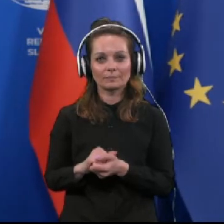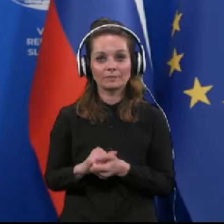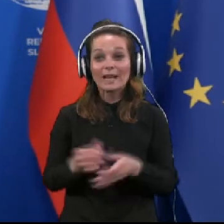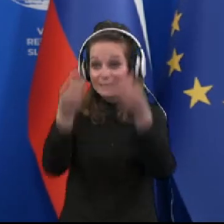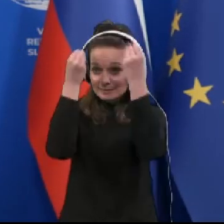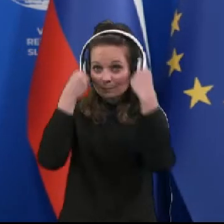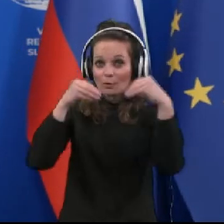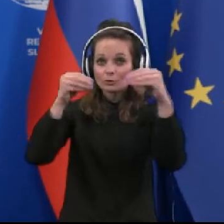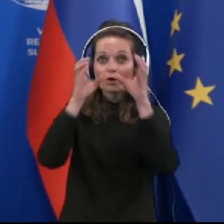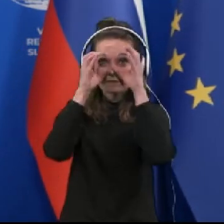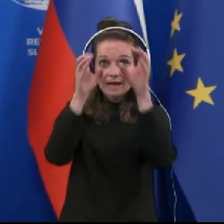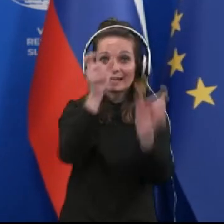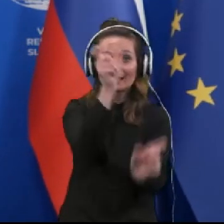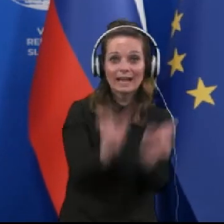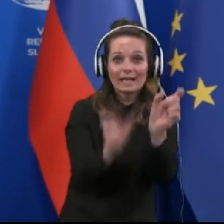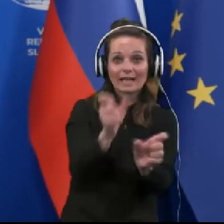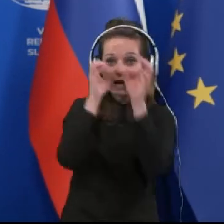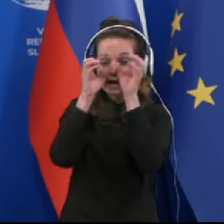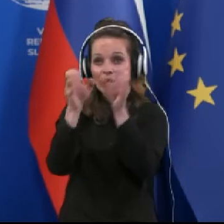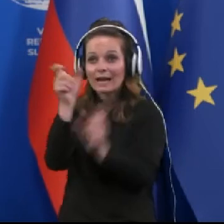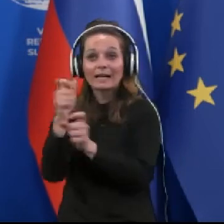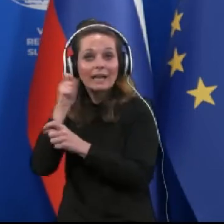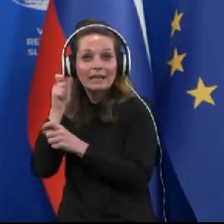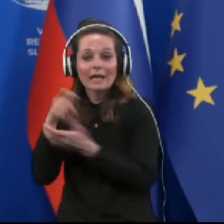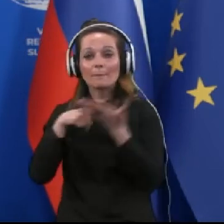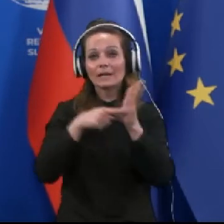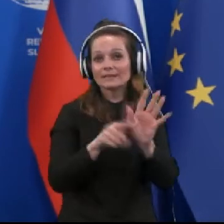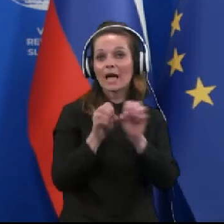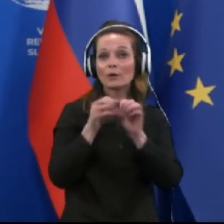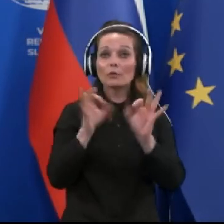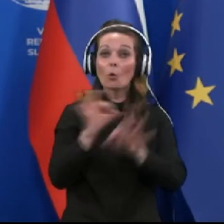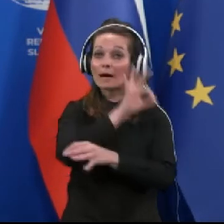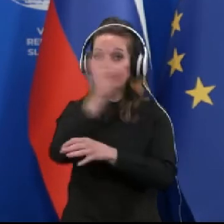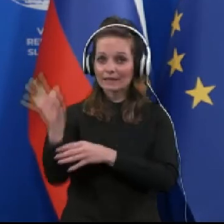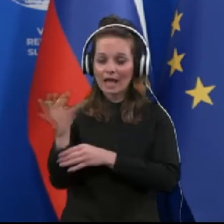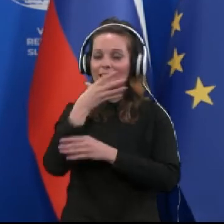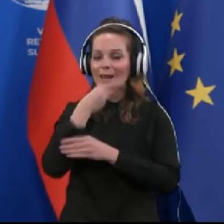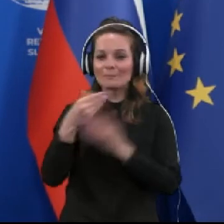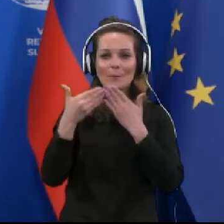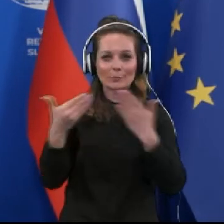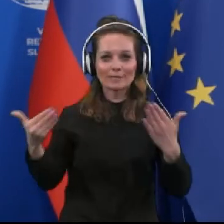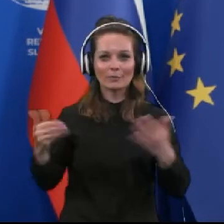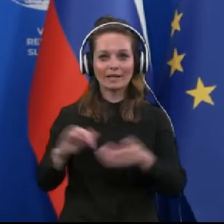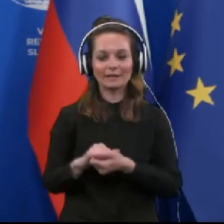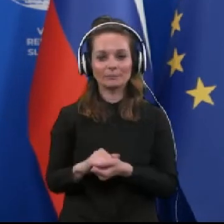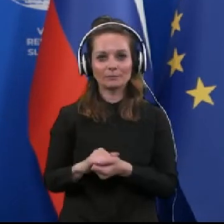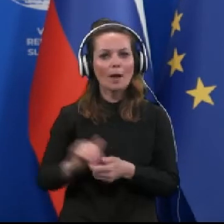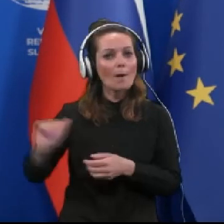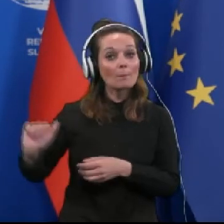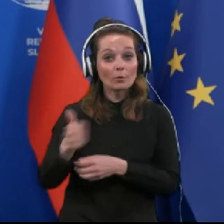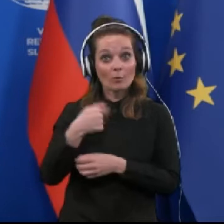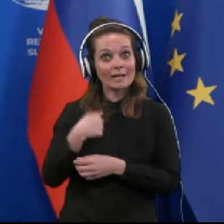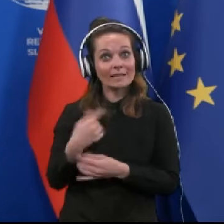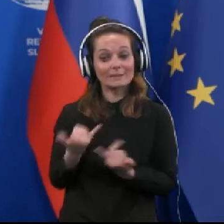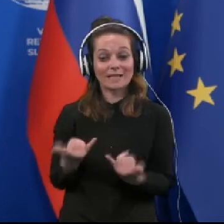Spoštovani gledalci, spoštovane gledalke, predstavniki medijev, dober dan in lepo pozdravljeni. Ponovno